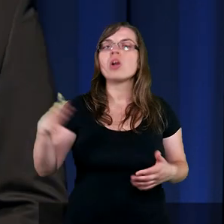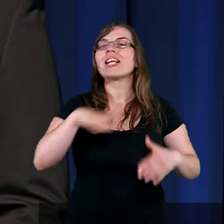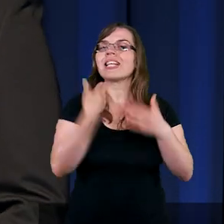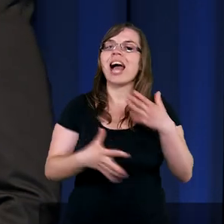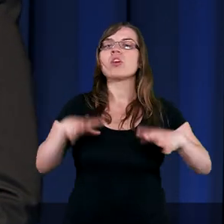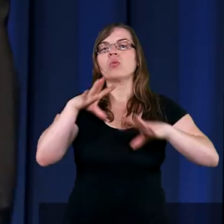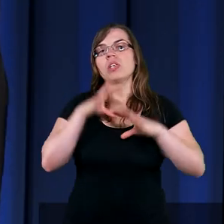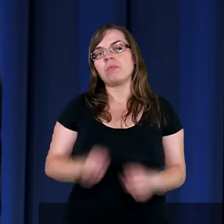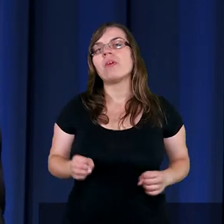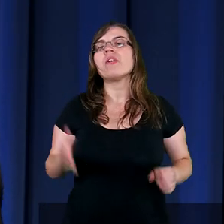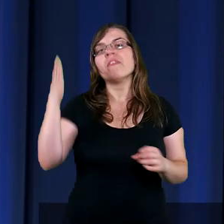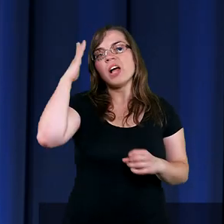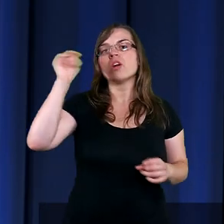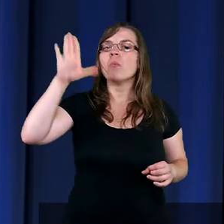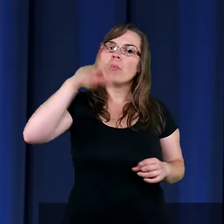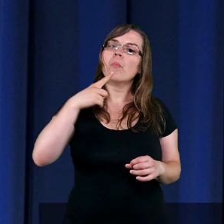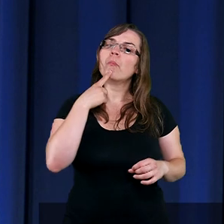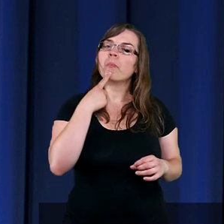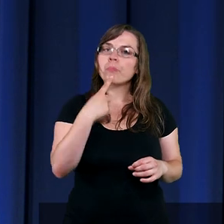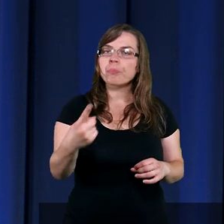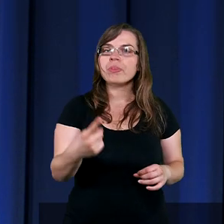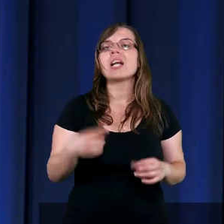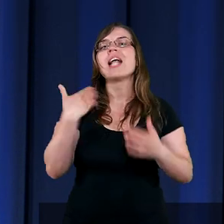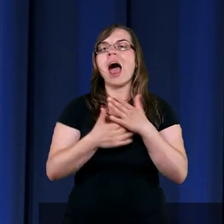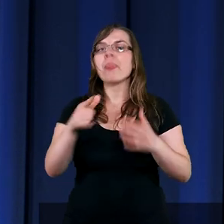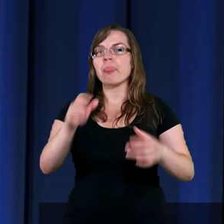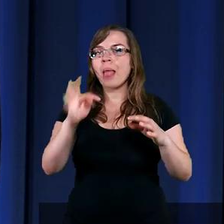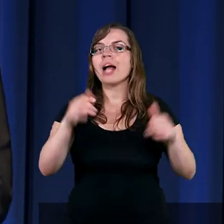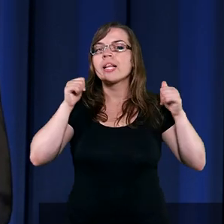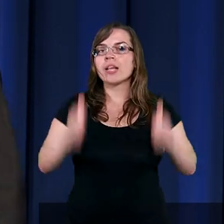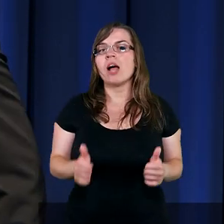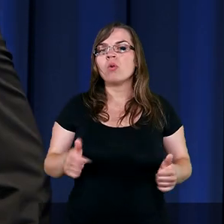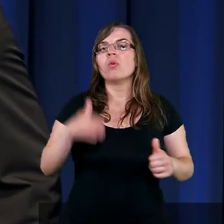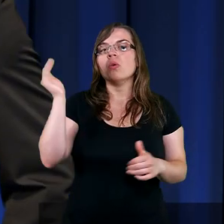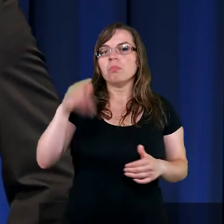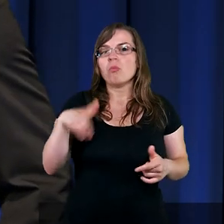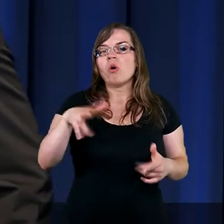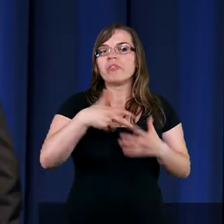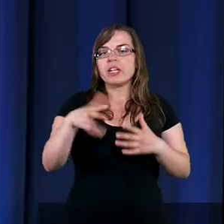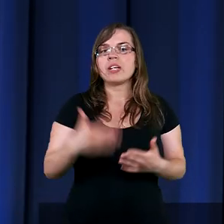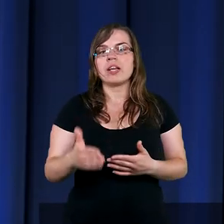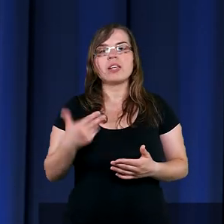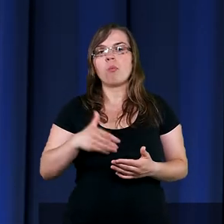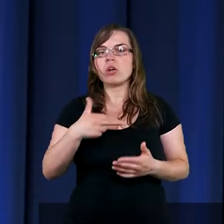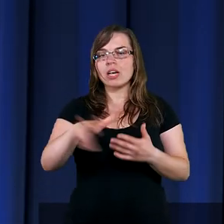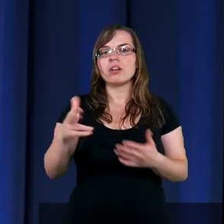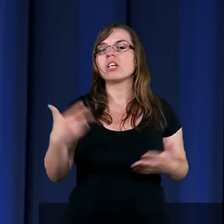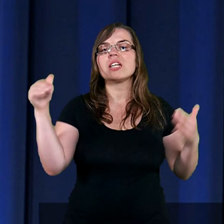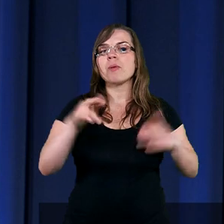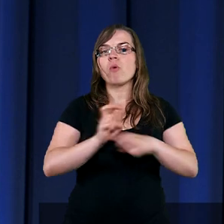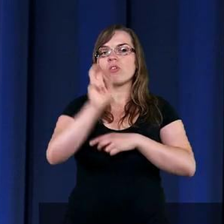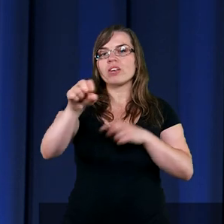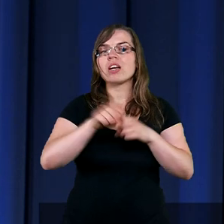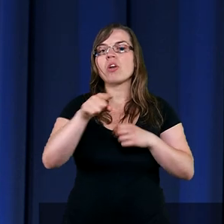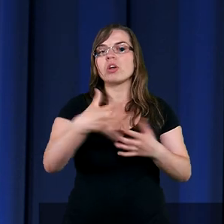cierpliwość, wiemy, że Bóg powiedział, że dlatego, że tak się stało, nie możesz wejść do ziemi obiecanej. Nie możesz